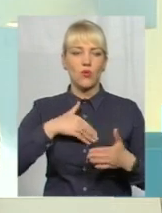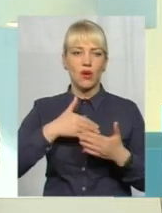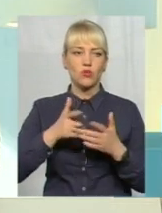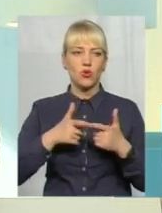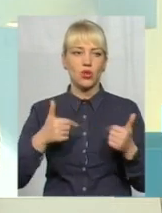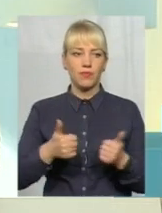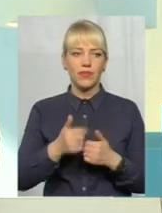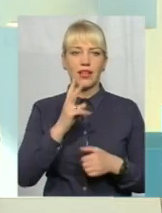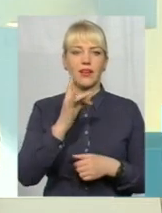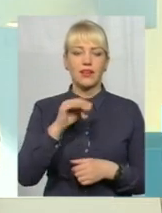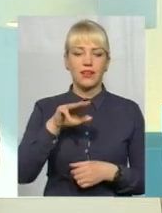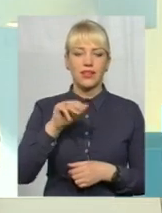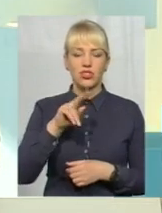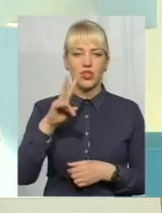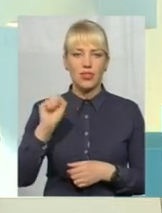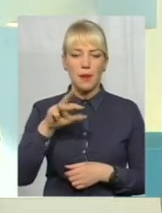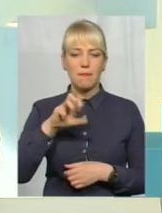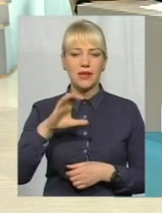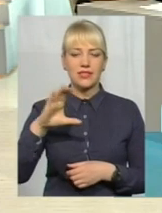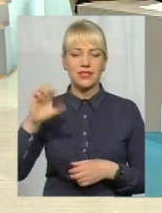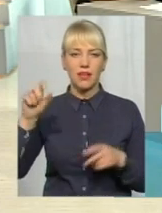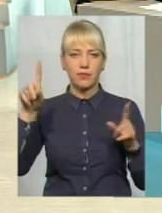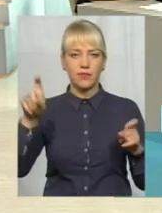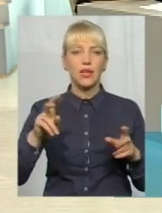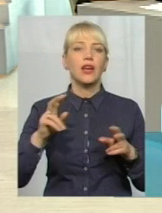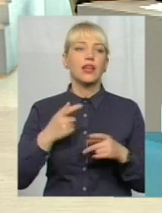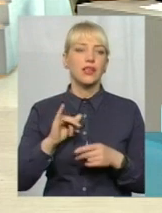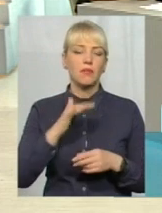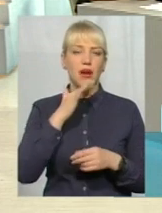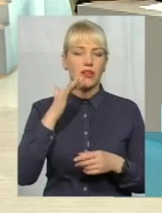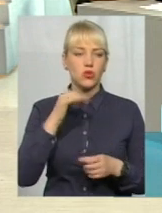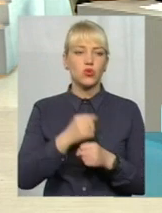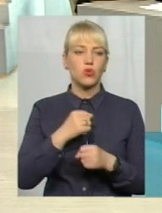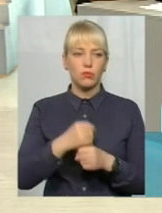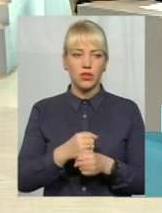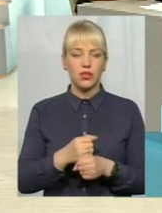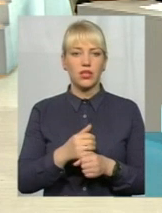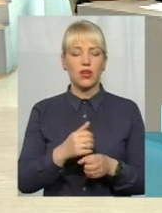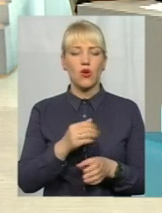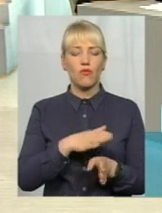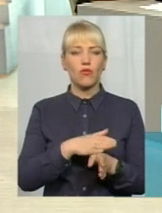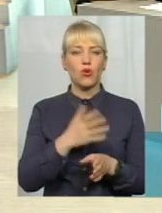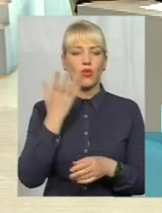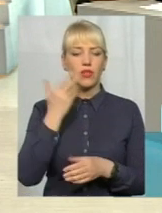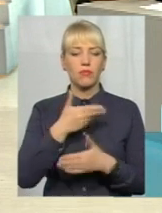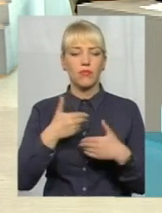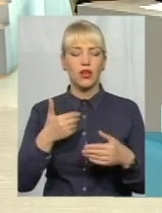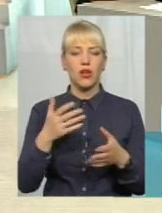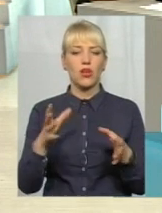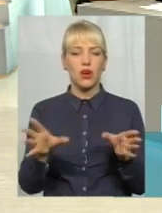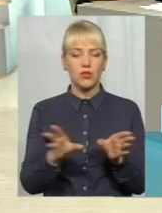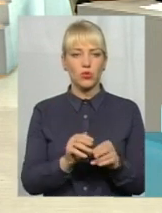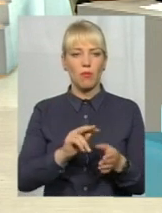організацією «Критична маса». Дуже багато вони зробили роботи, коли ми разом сиділи, планували